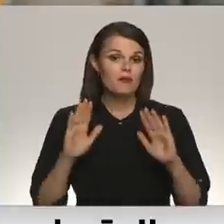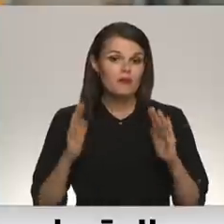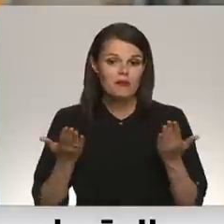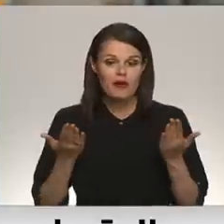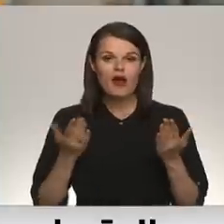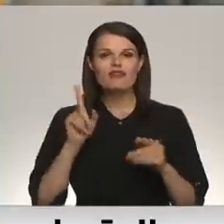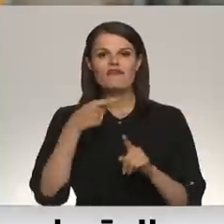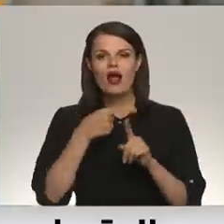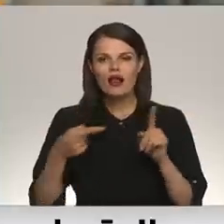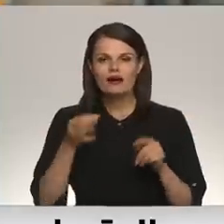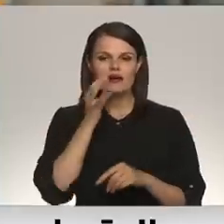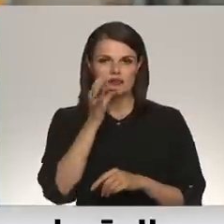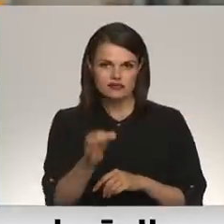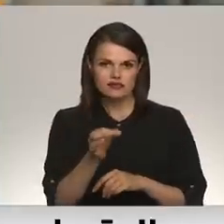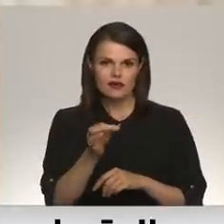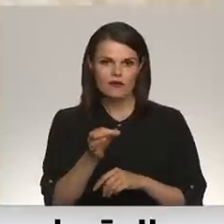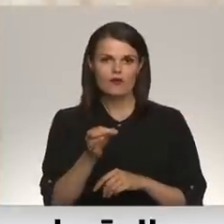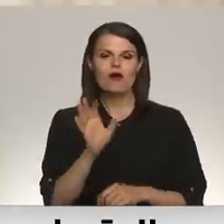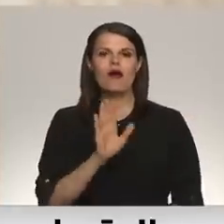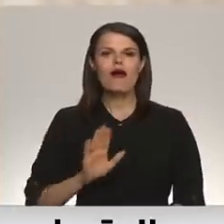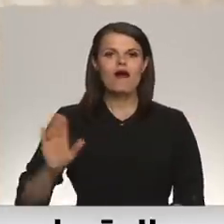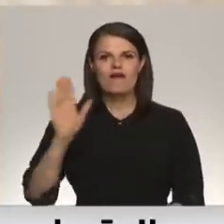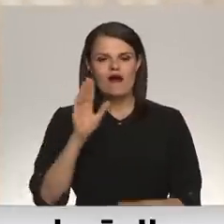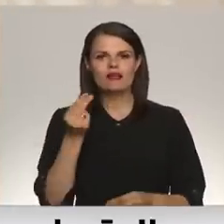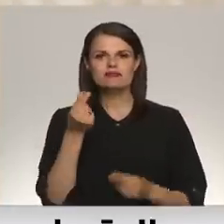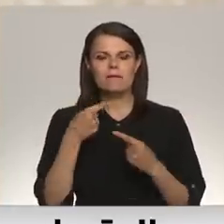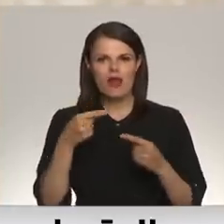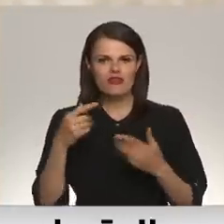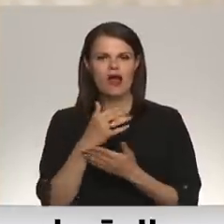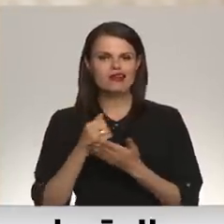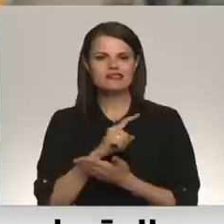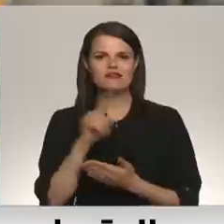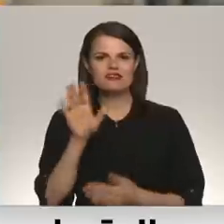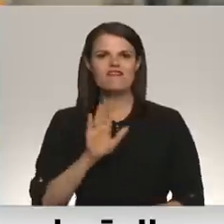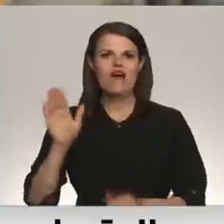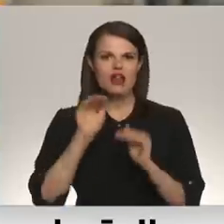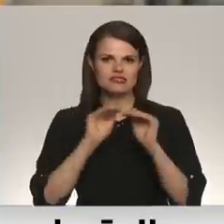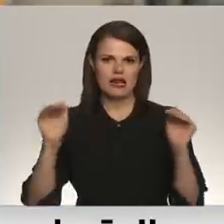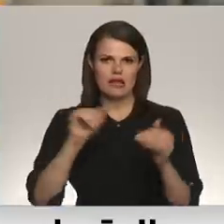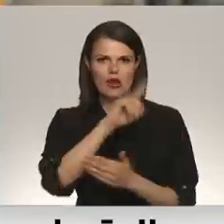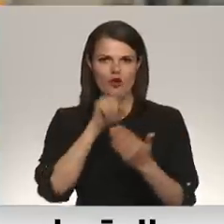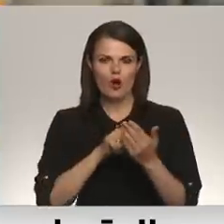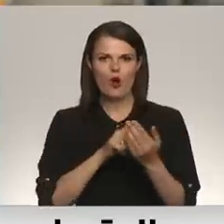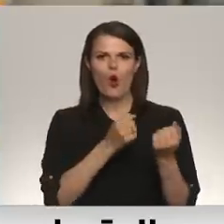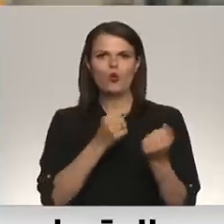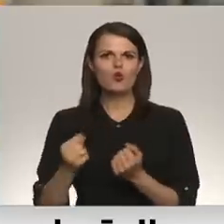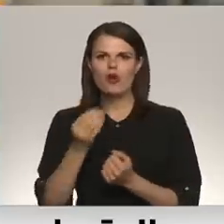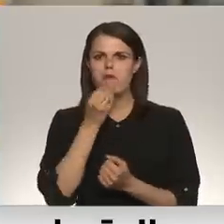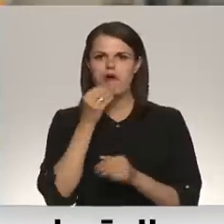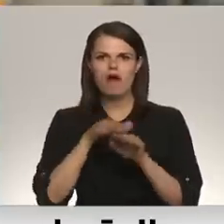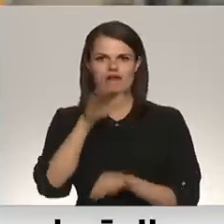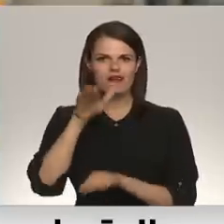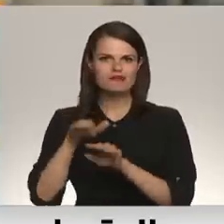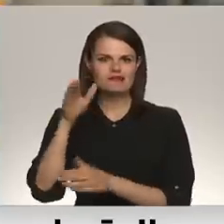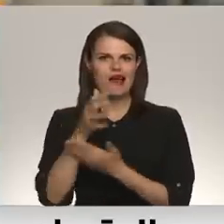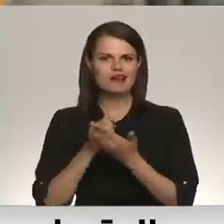vēlreiz uzsvaru, valsts materiālās rezervas ir valsts līmeņa jautājums. Turēt pārtikas rezervas, tas tiešām